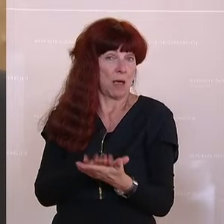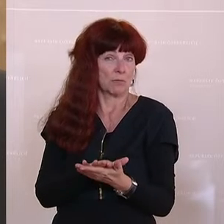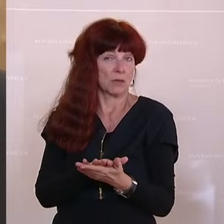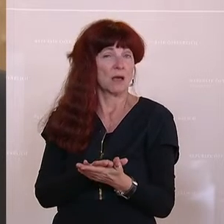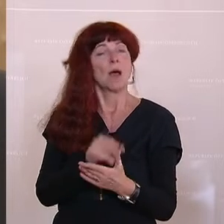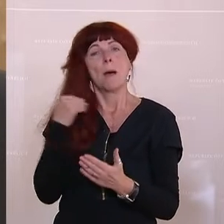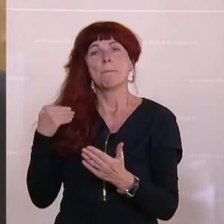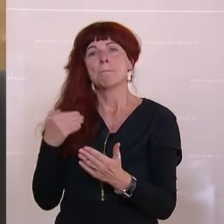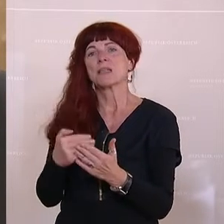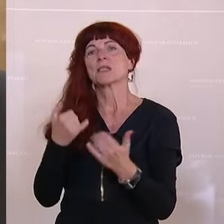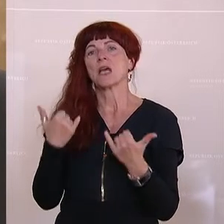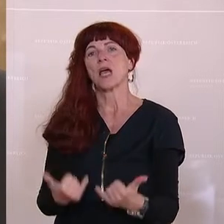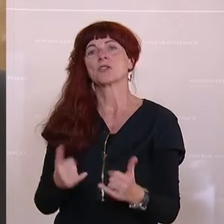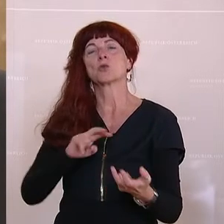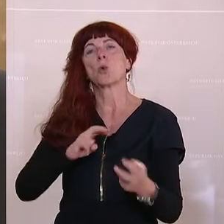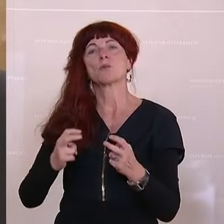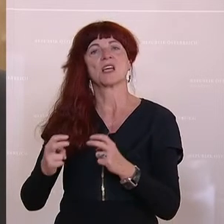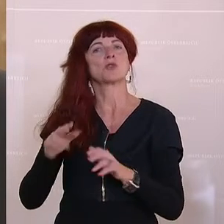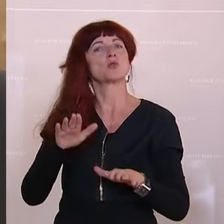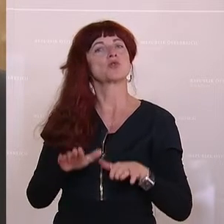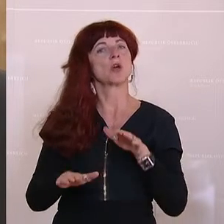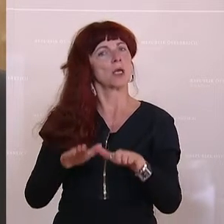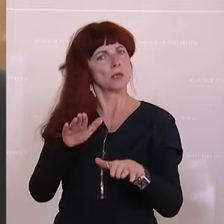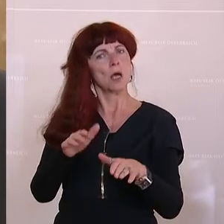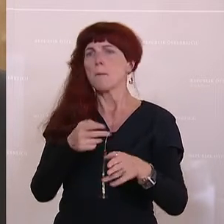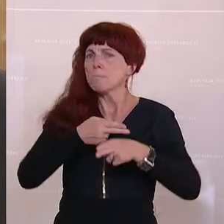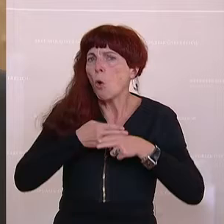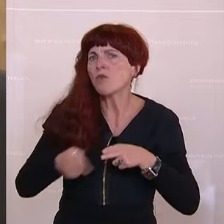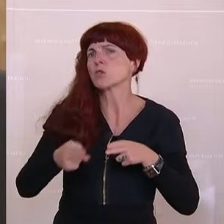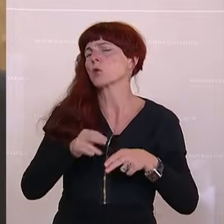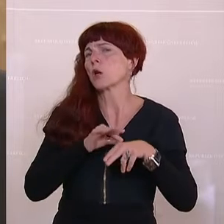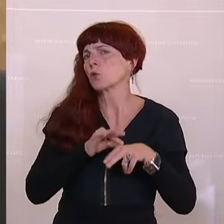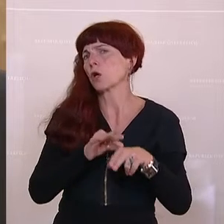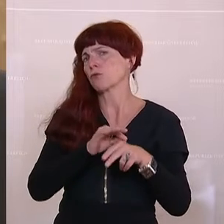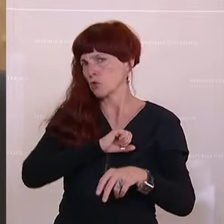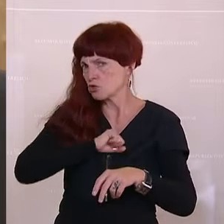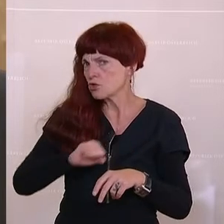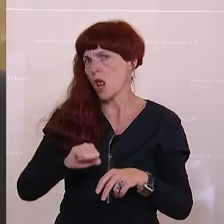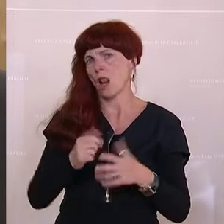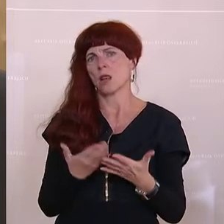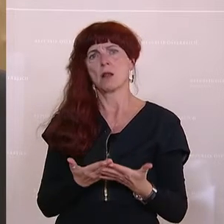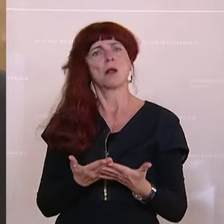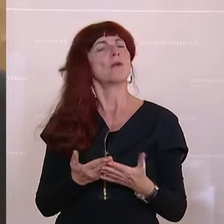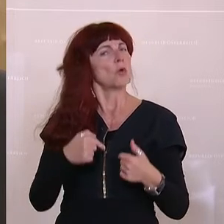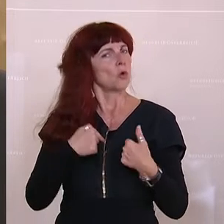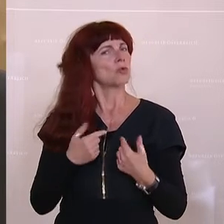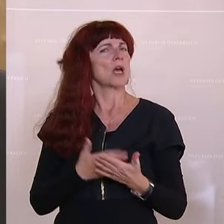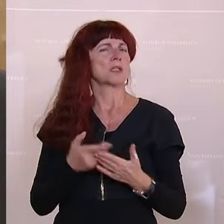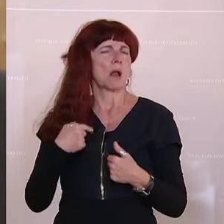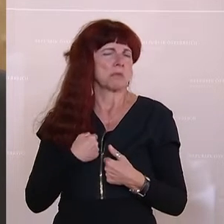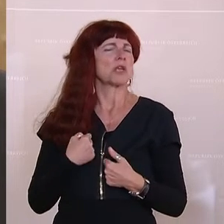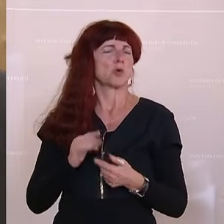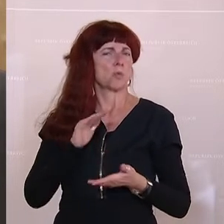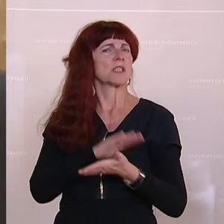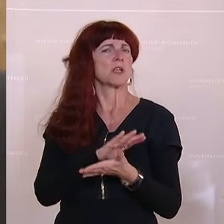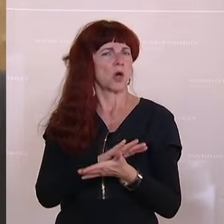Umsetzungsschritte werden jedenfalls äußerst professionell und zügig umgesetzt. Und auf Gründung dieser Erfahrungen bin ich überzeugt, dass